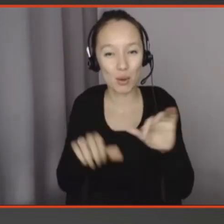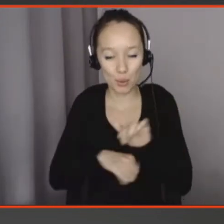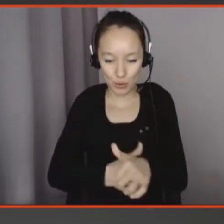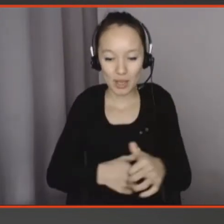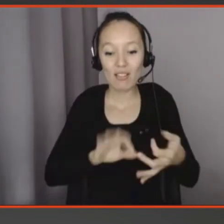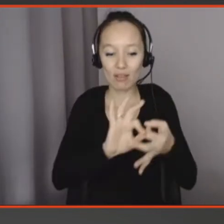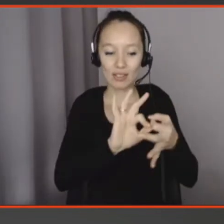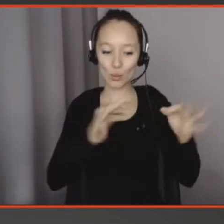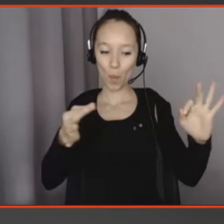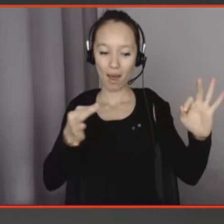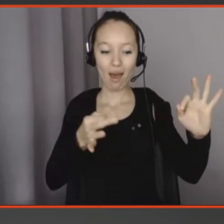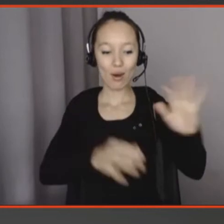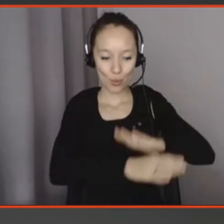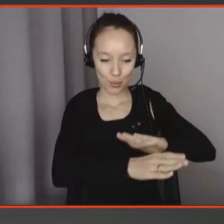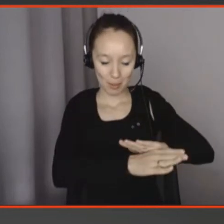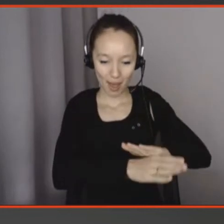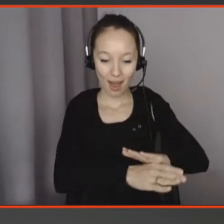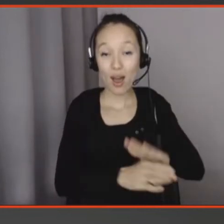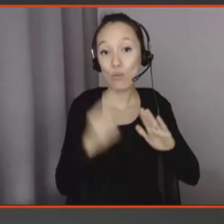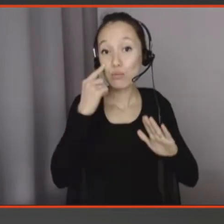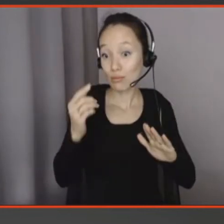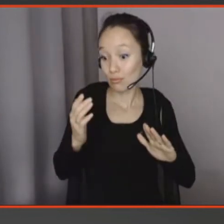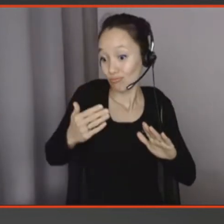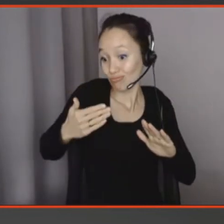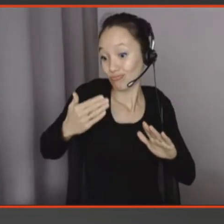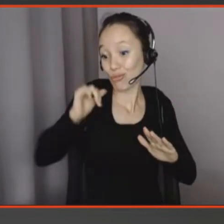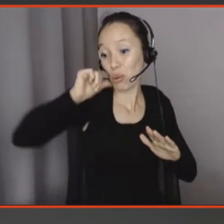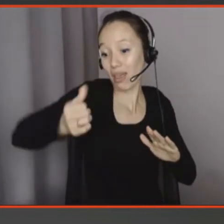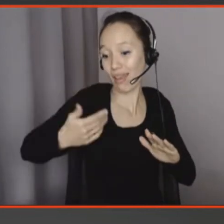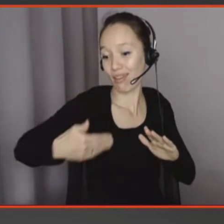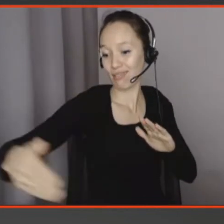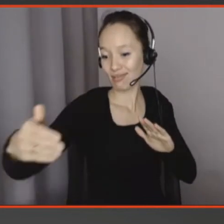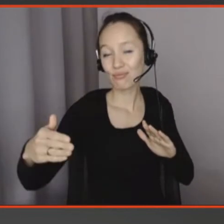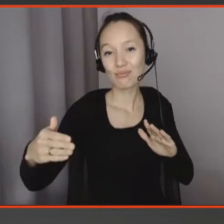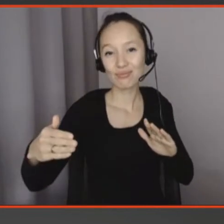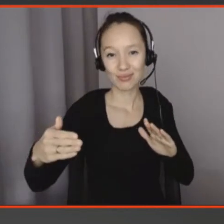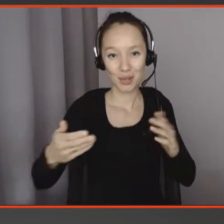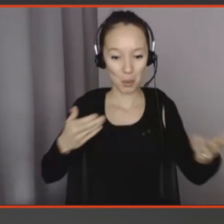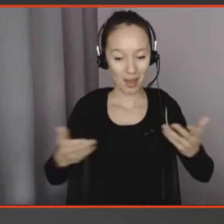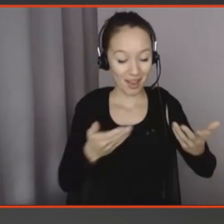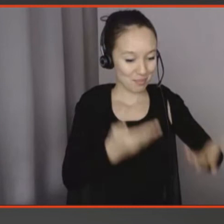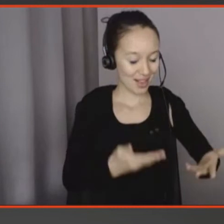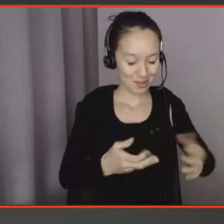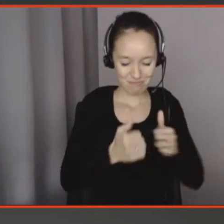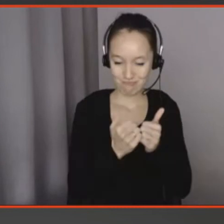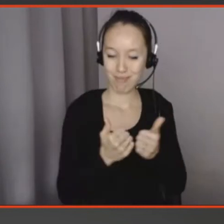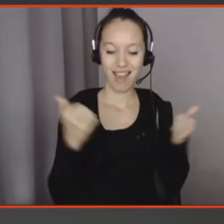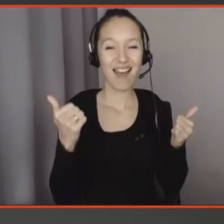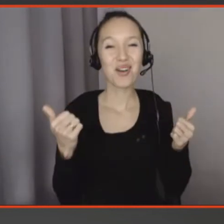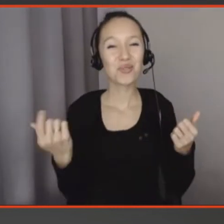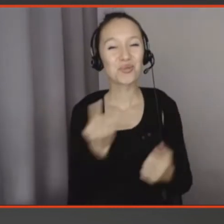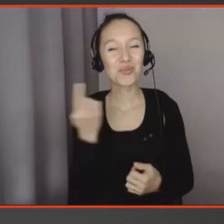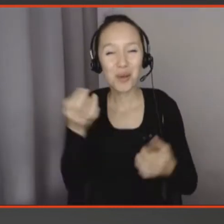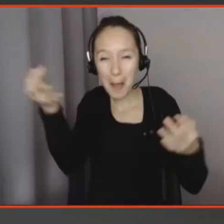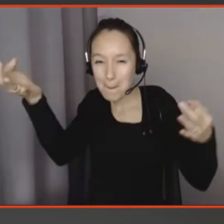fait spéculaient sur un avenir proche du demain qui est extrapolé du présent. Et c'est intéressant dans les Design Fiction, y a toujours un ancrage